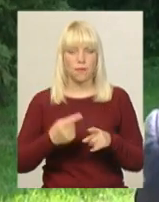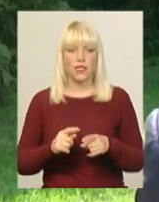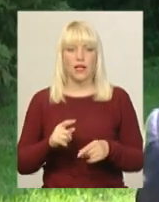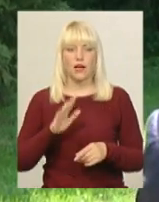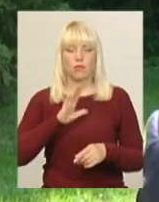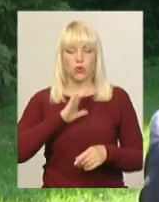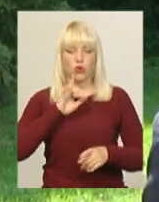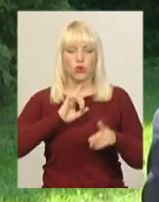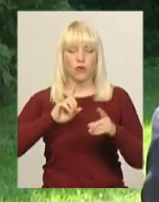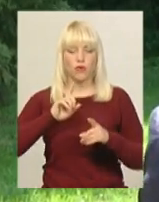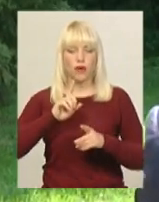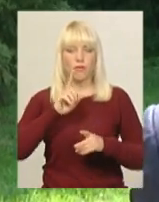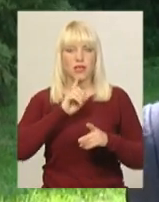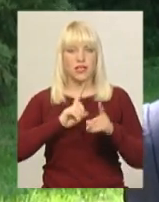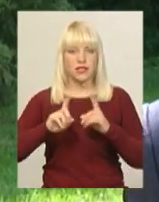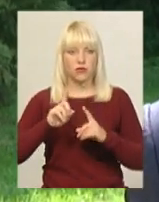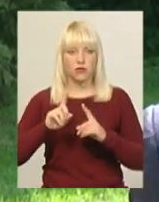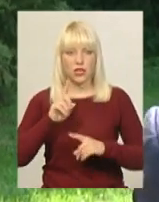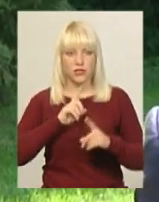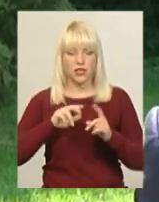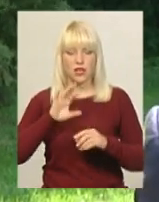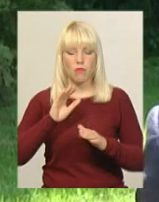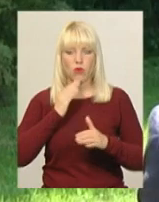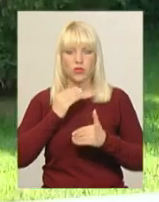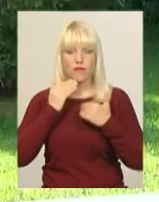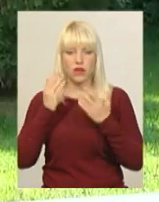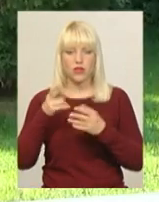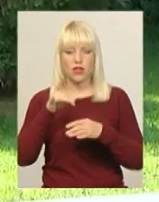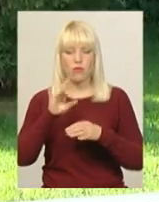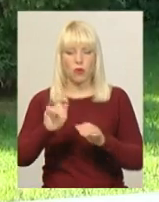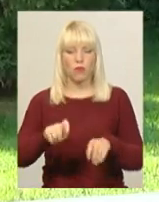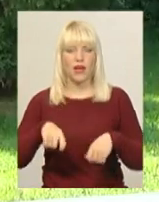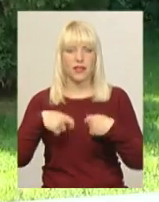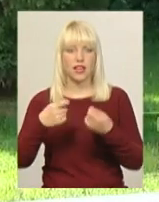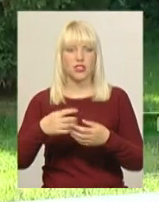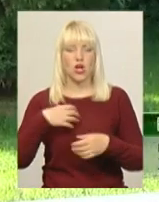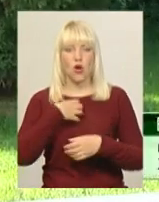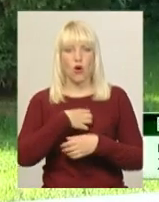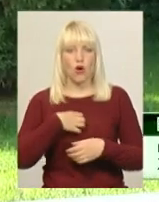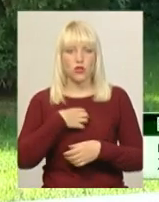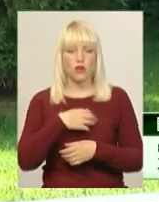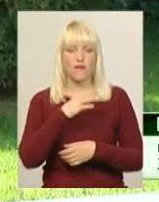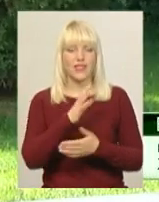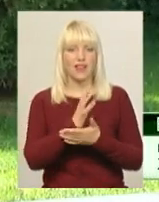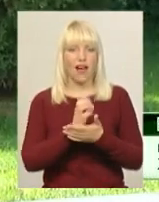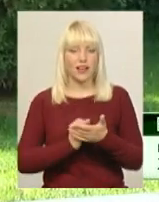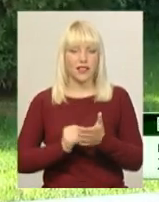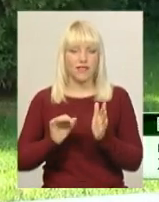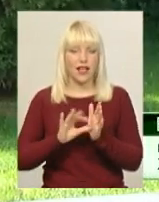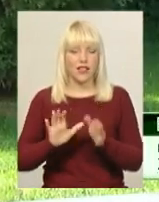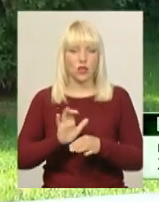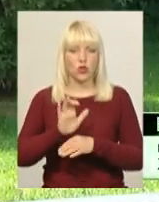нашому зверненню Хмельницької обласної ради про передачу основних активів електропостачання,